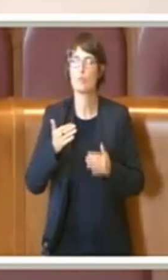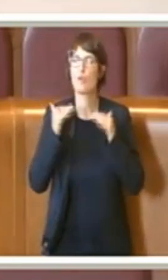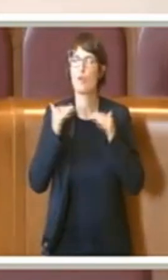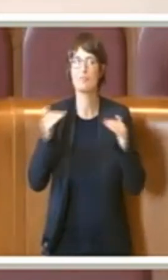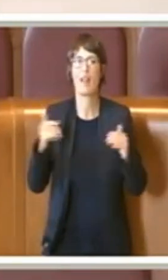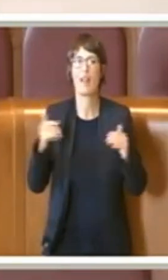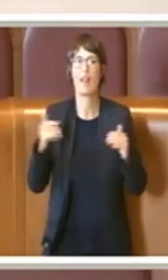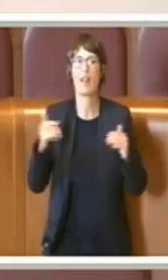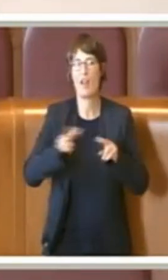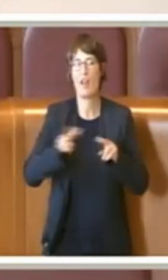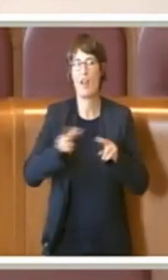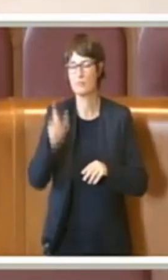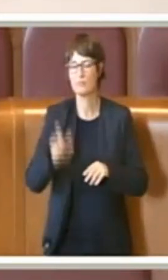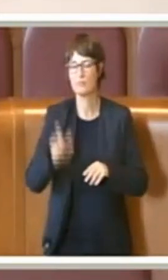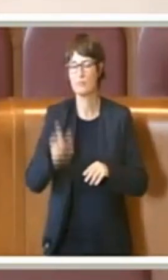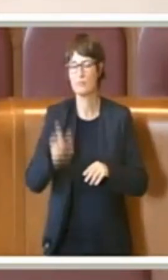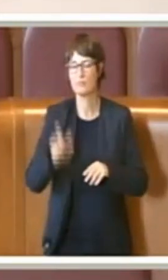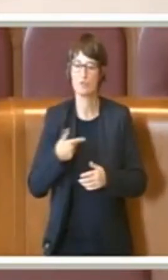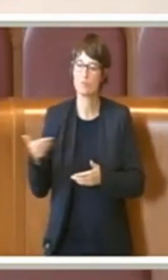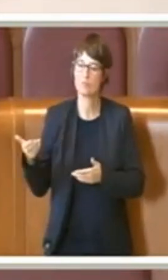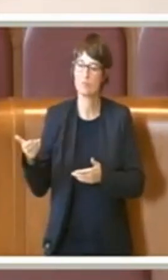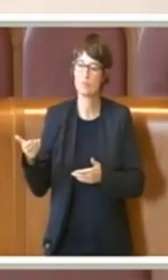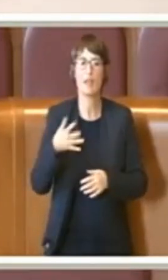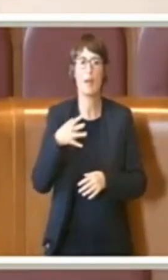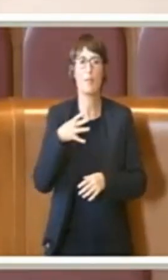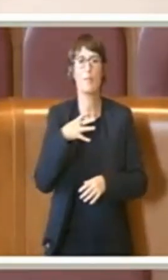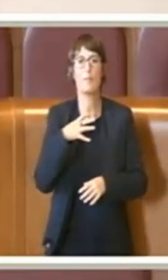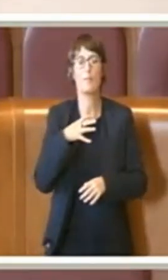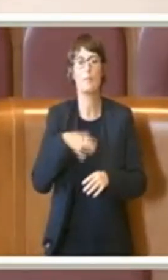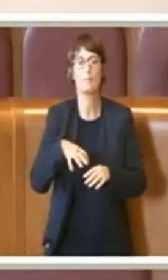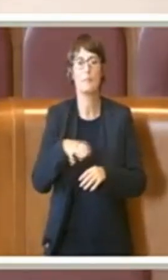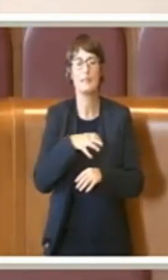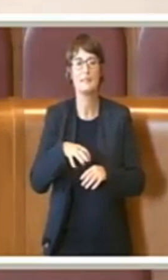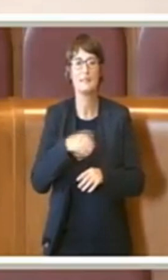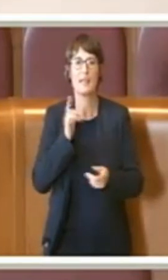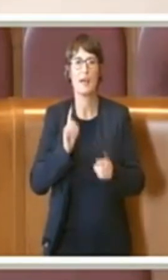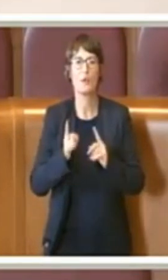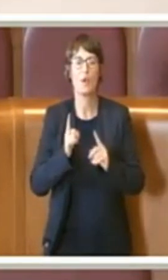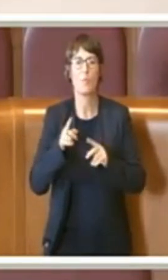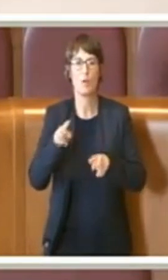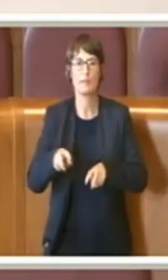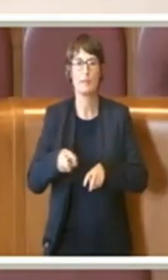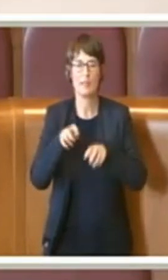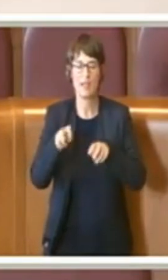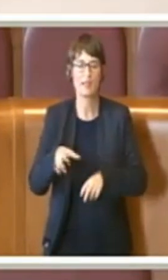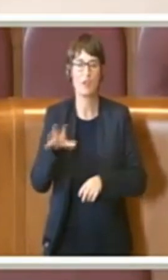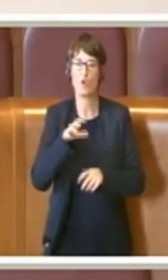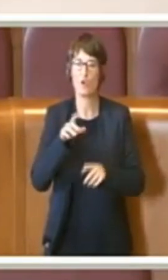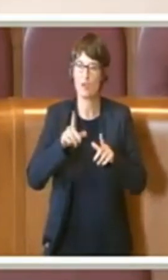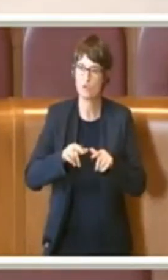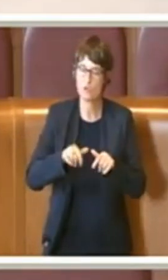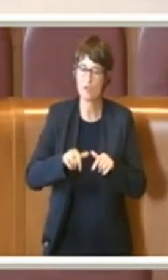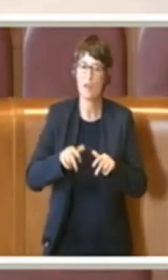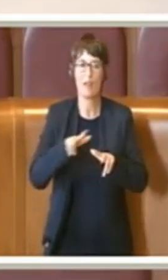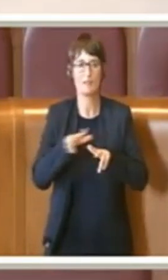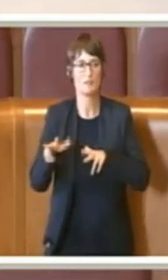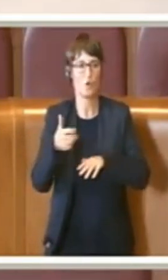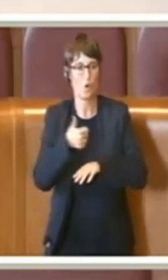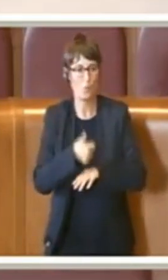il Ministero delle Politiche Agricole, la Regione Lazio, il Comune di Roma, c'è stato